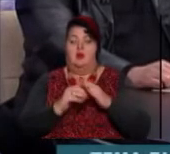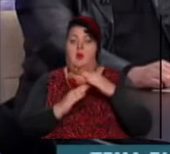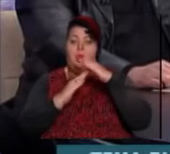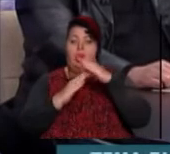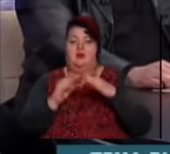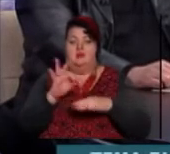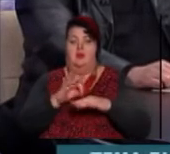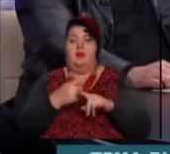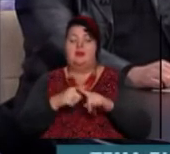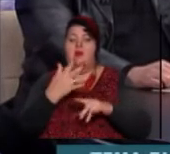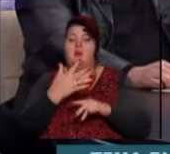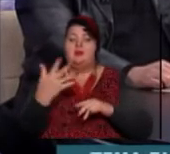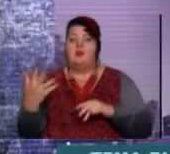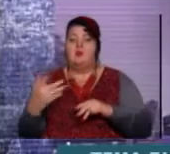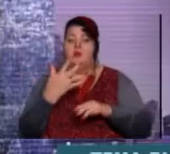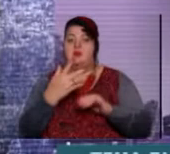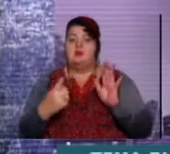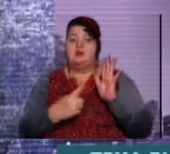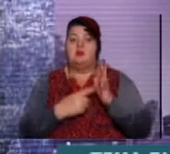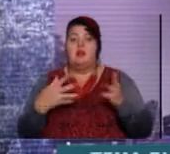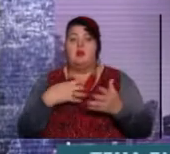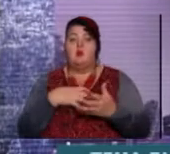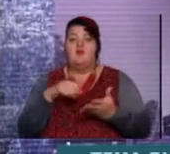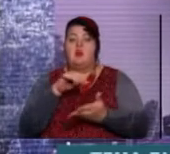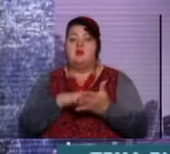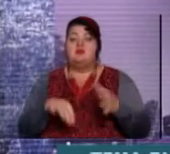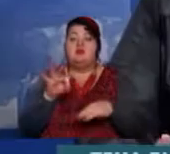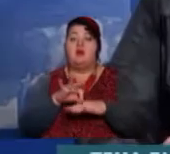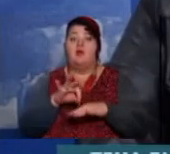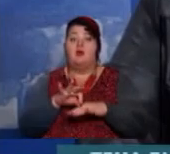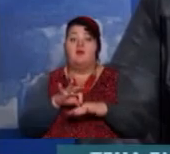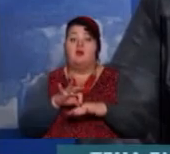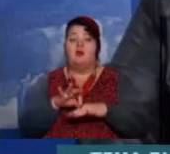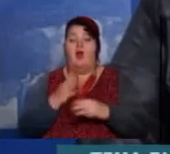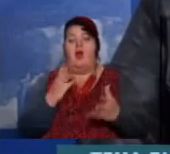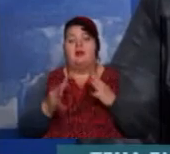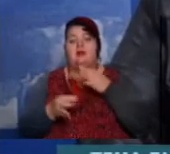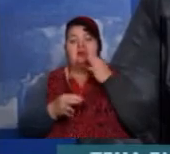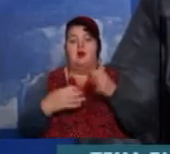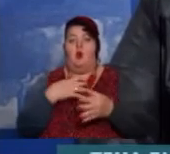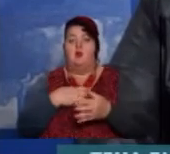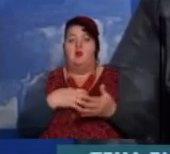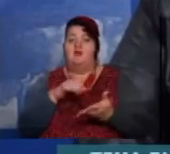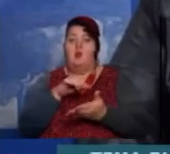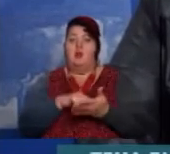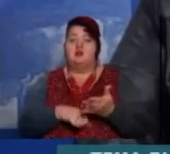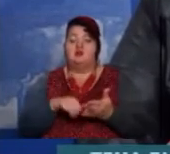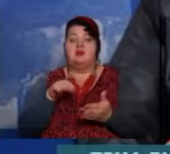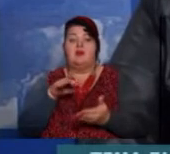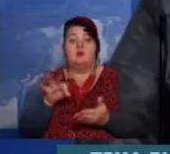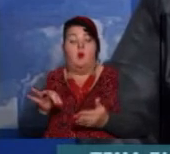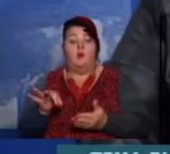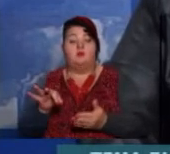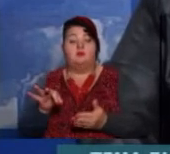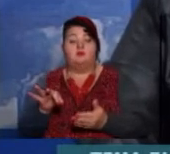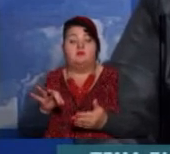-56. Які основні причини захворювання? Ну, якщо сказати основні причини, то тут